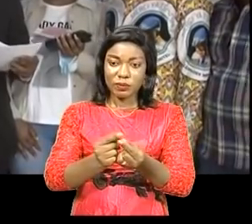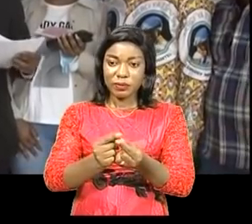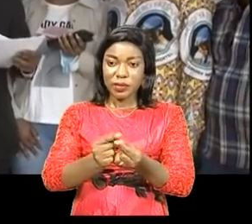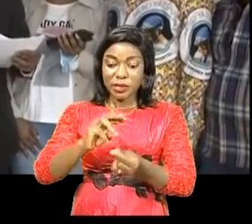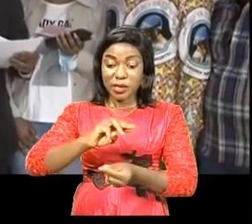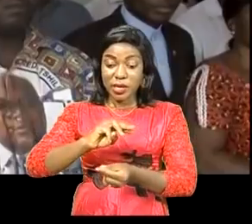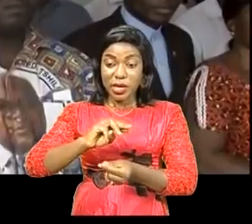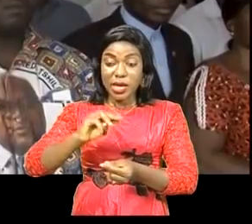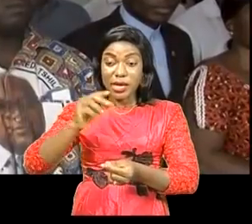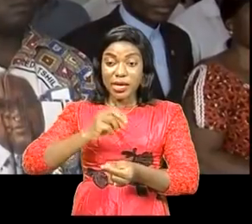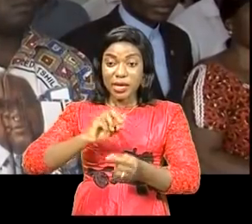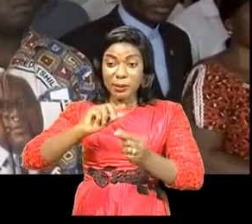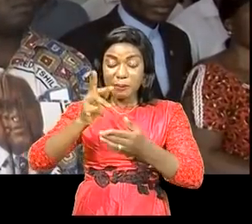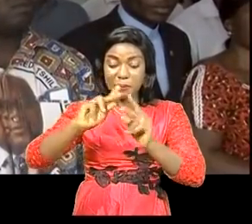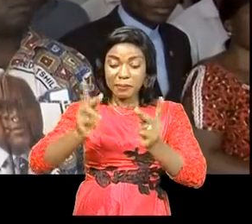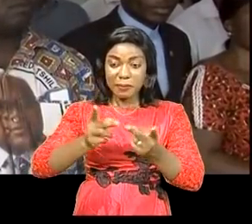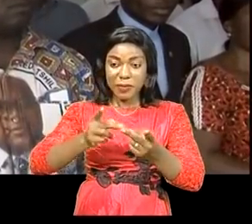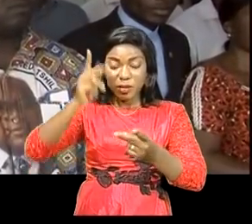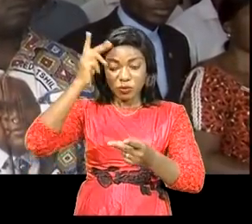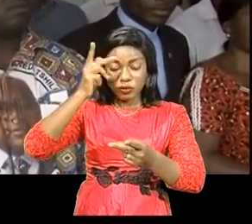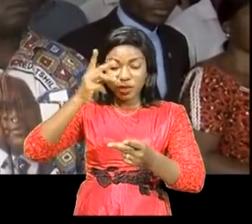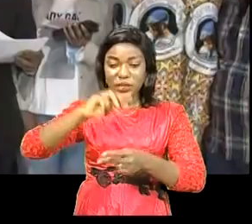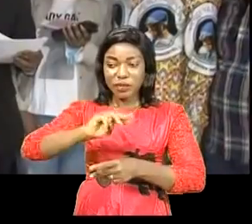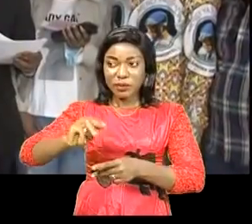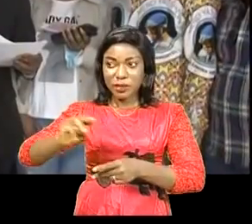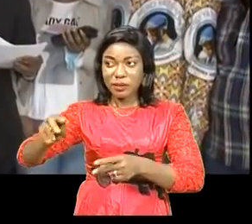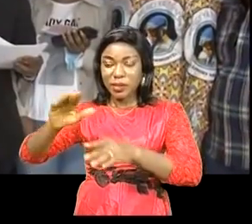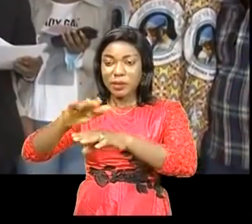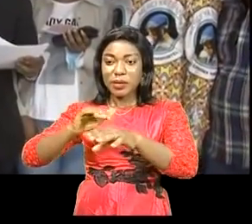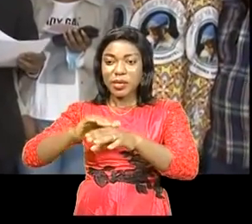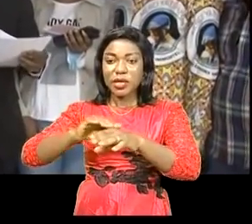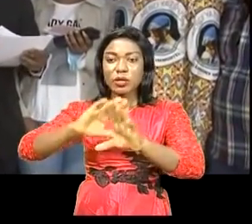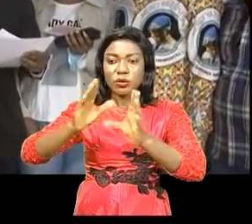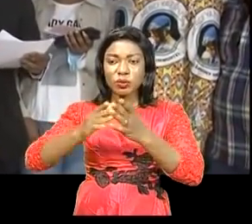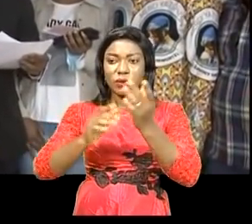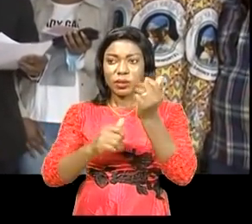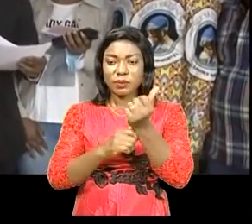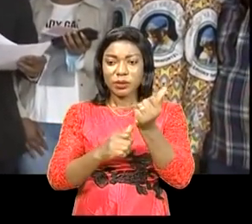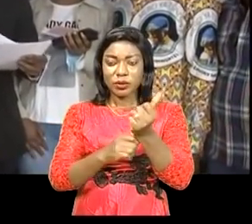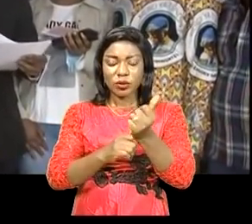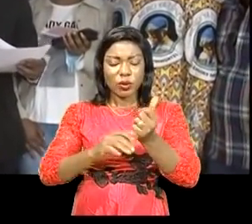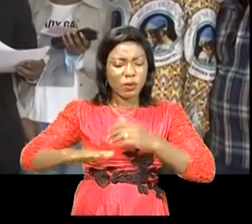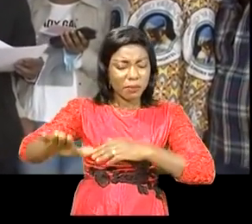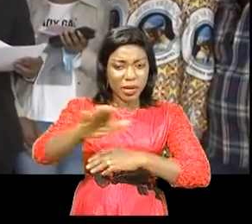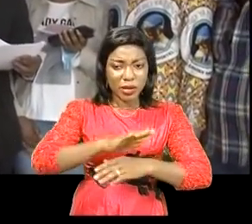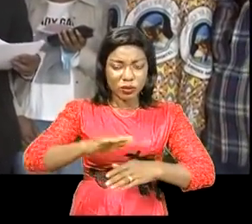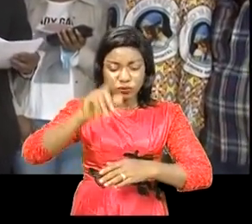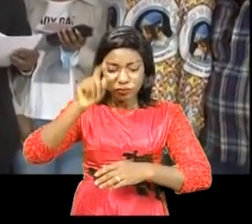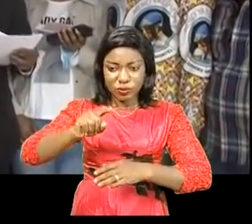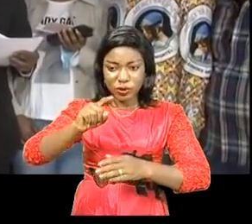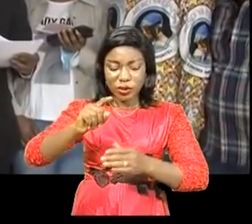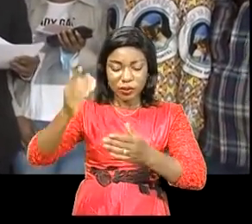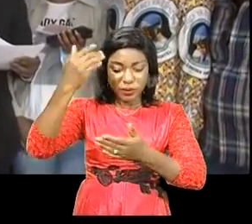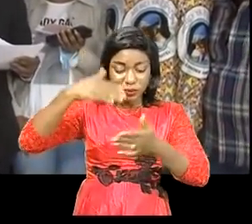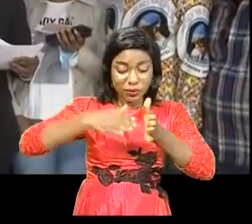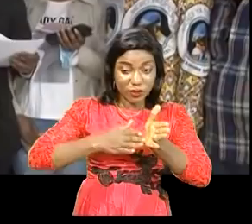un appel à tous les fils et filles de la province du manier d'où qu'il se trouve de s'aligner derrière la vision